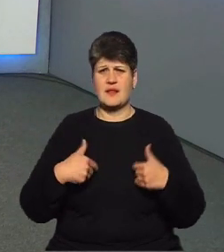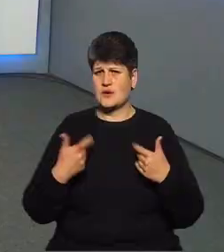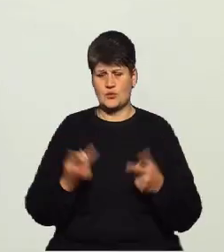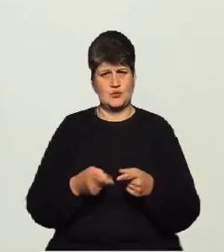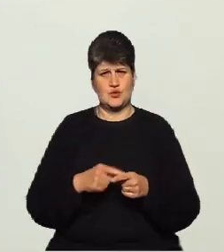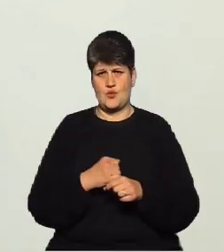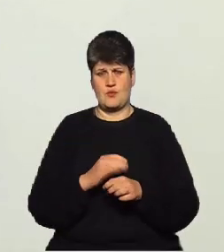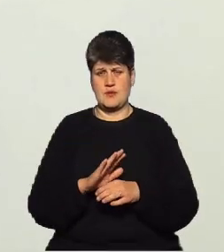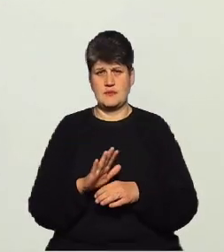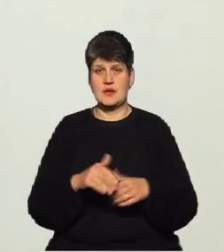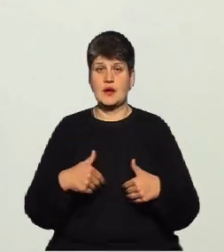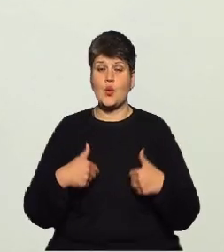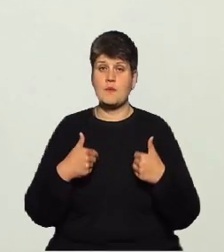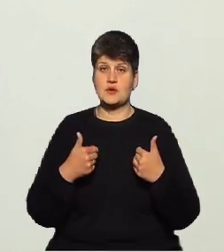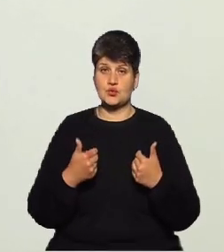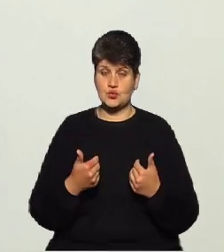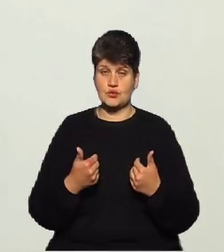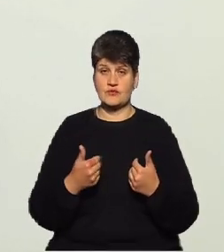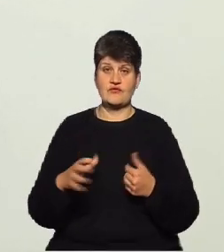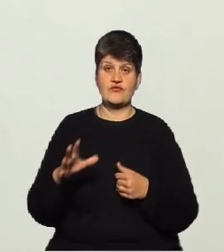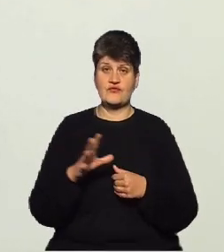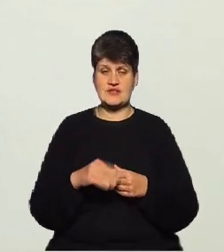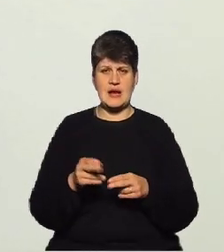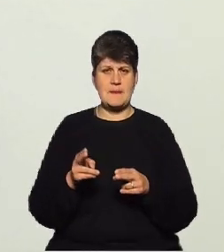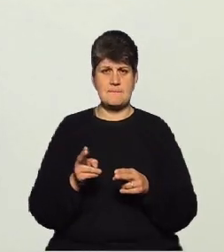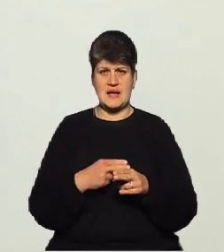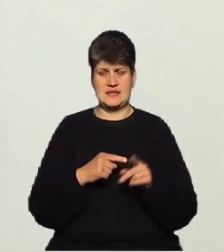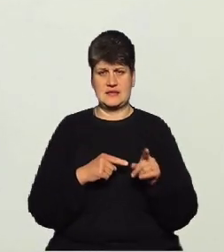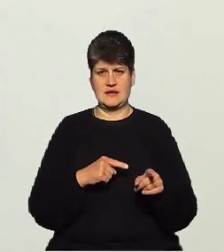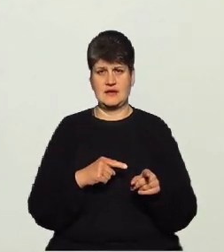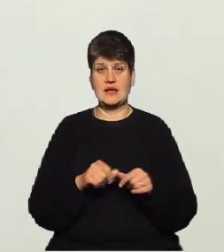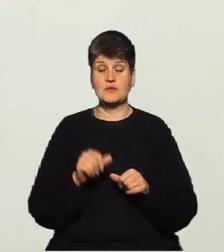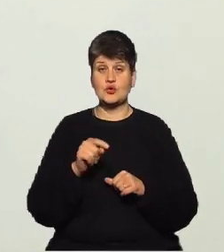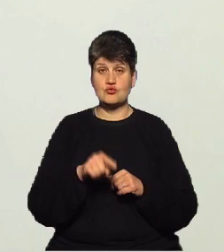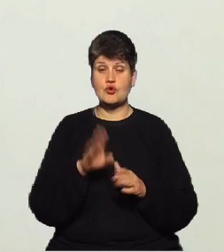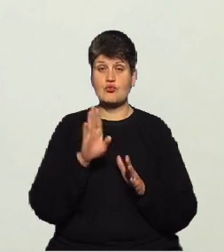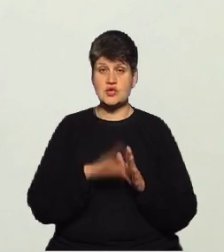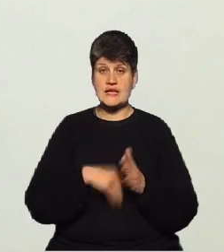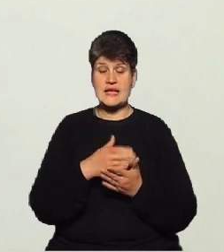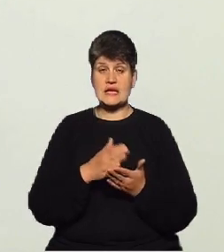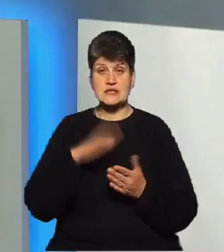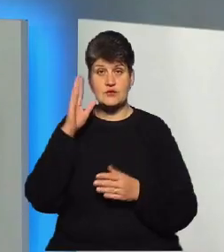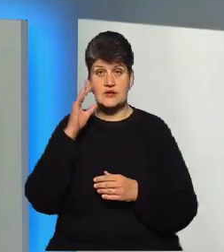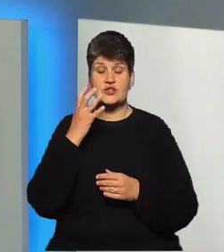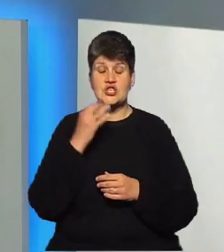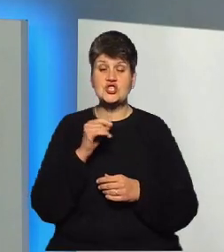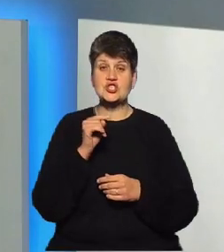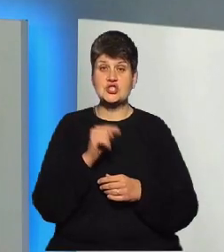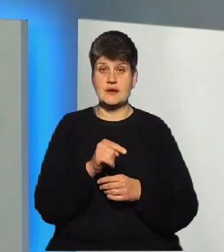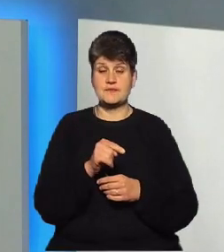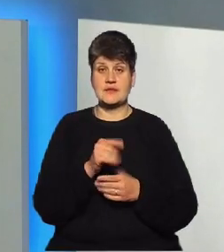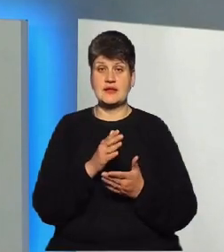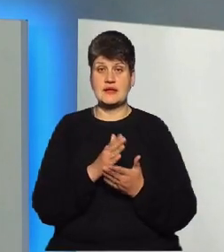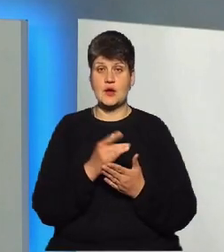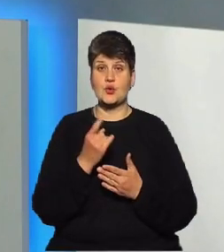рекомендуємо взагалі обходитися без таких фільтрів, оскільки вони, крім того, що погіршують якість води, вони ще і є однією з